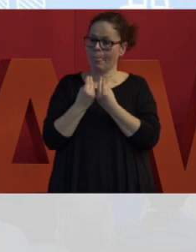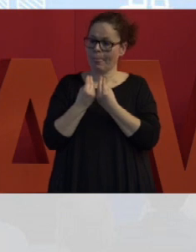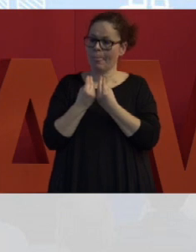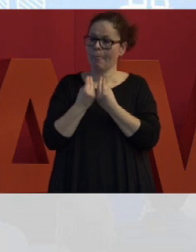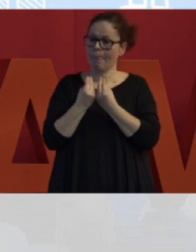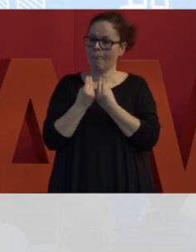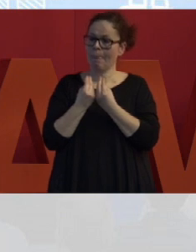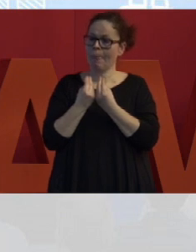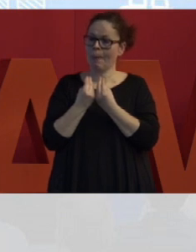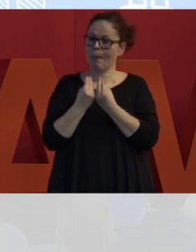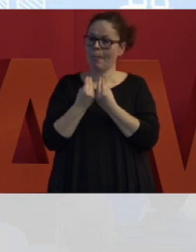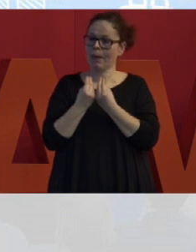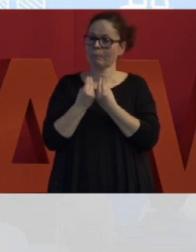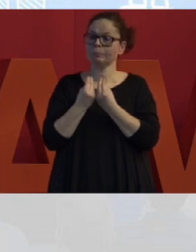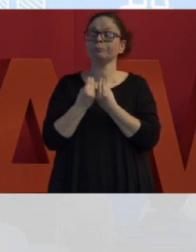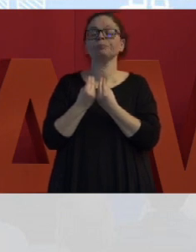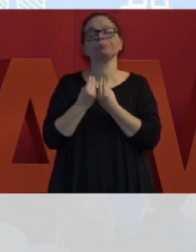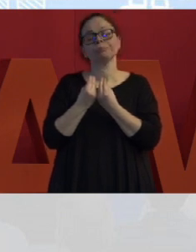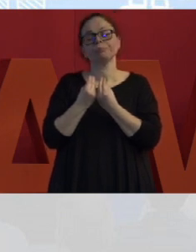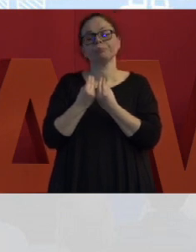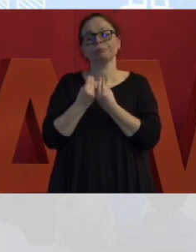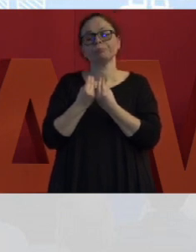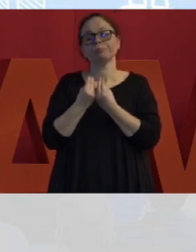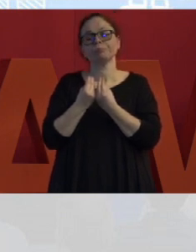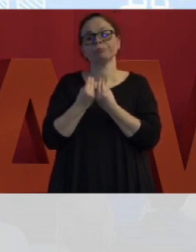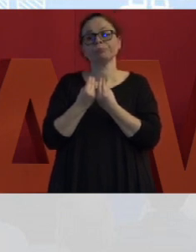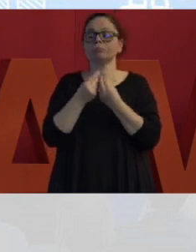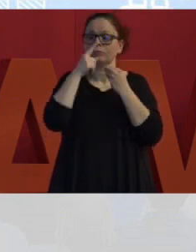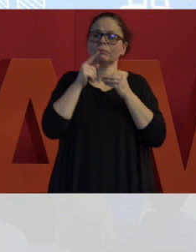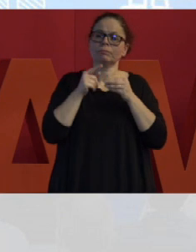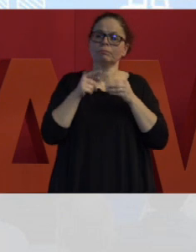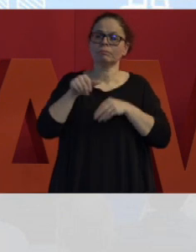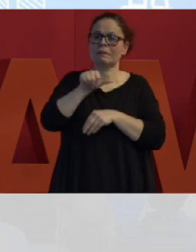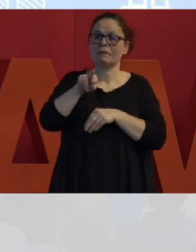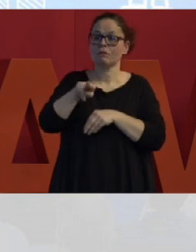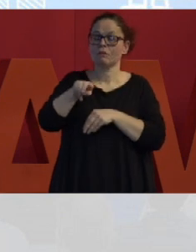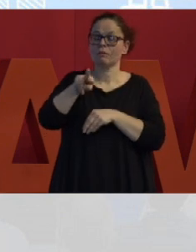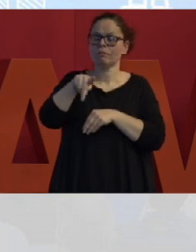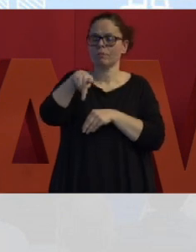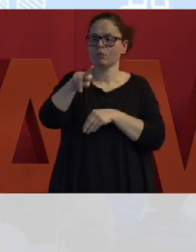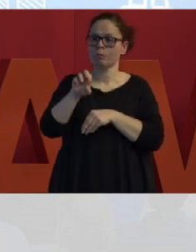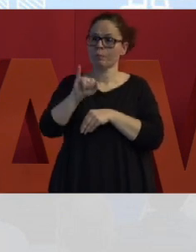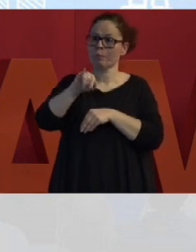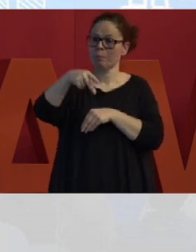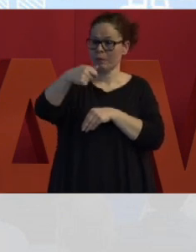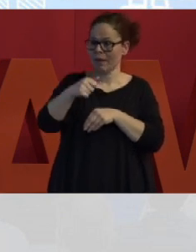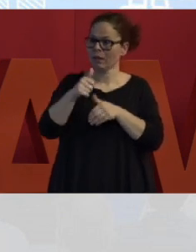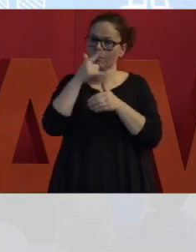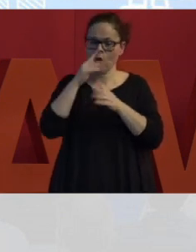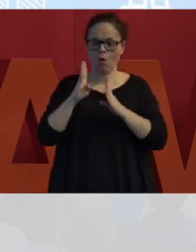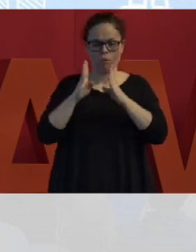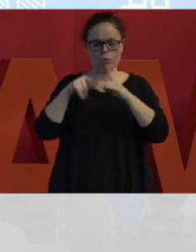sprint ha l'obiettivo di aggiungere un pezzettino di valore a quanto sviluppato nello sprint precedente. Al termine delle due